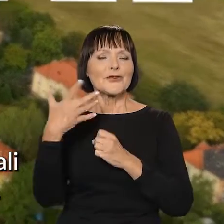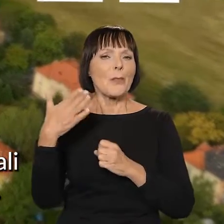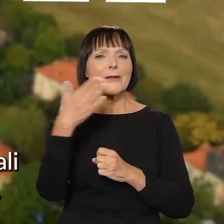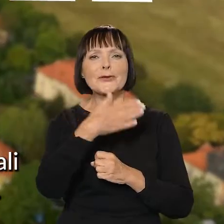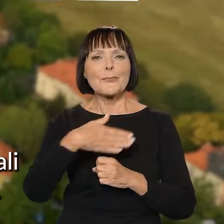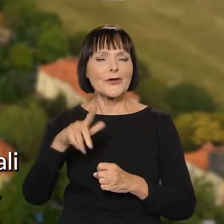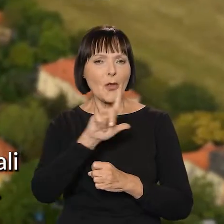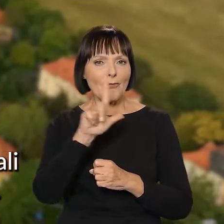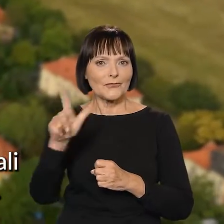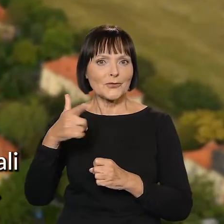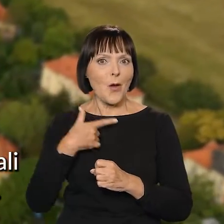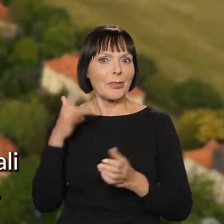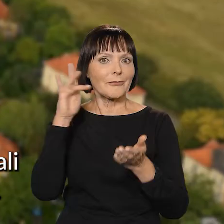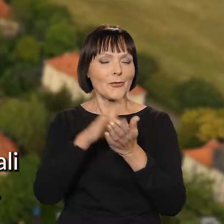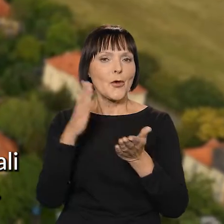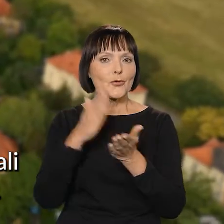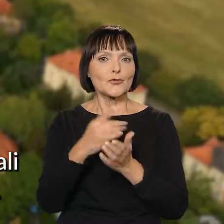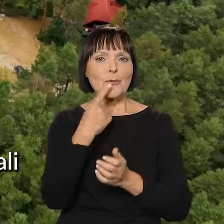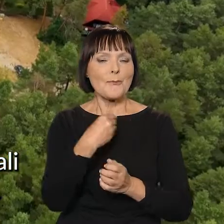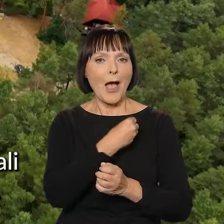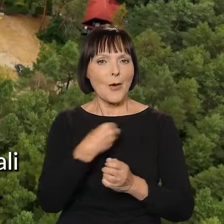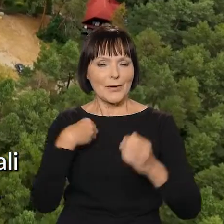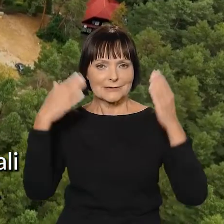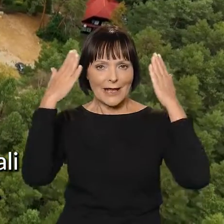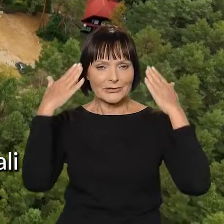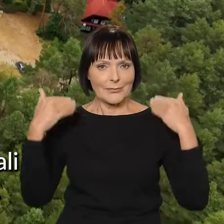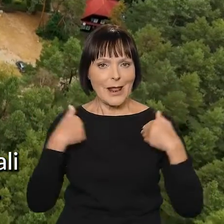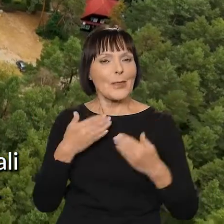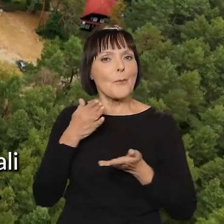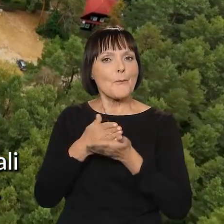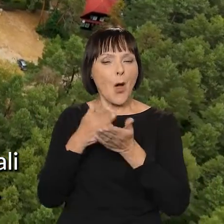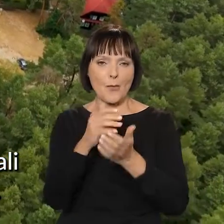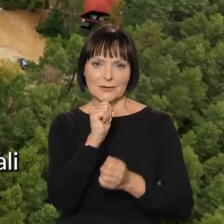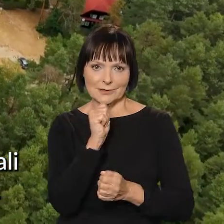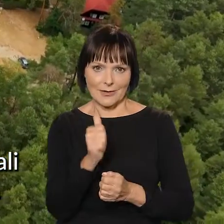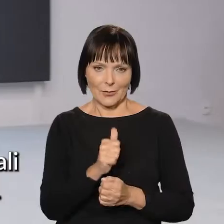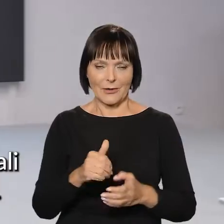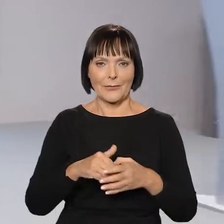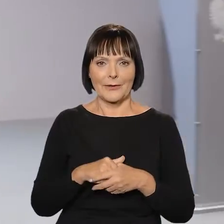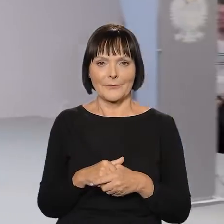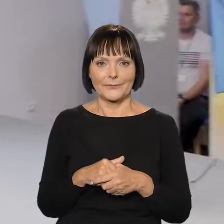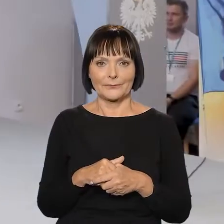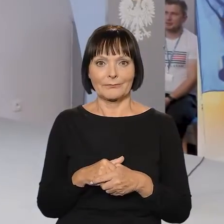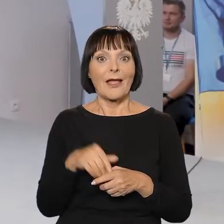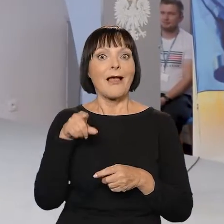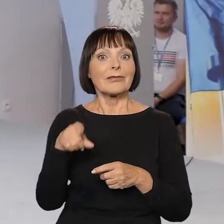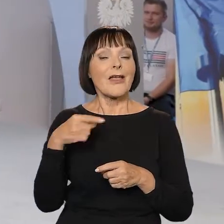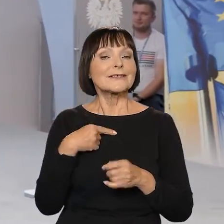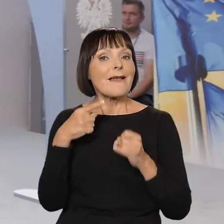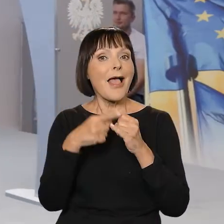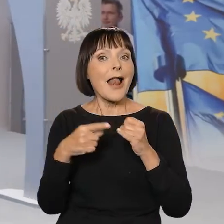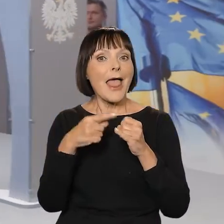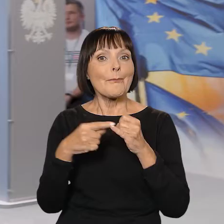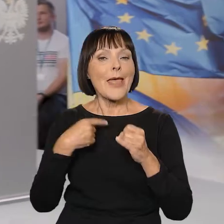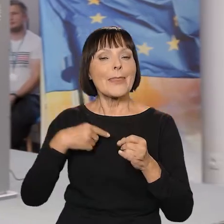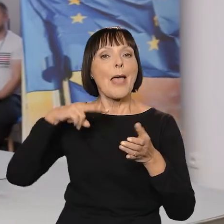mln zł trafiło do małopolskich szpitali w ramach pakietu pomocowego REACT-U. To jeden z elementów